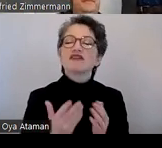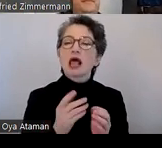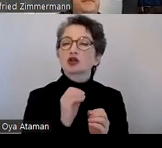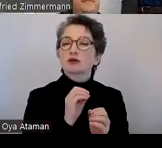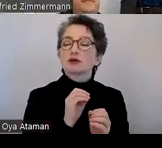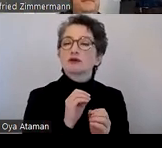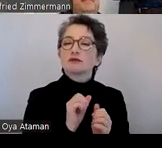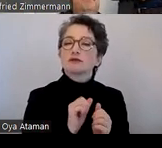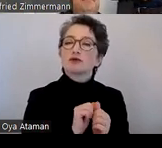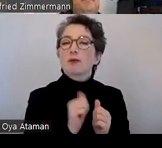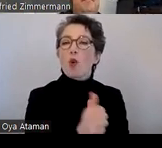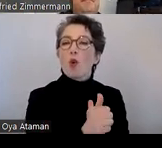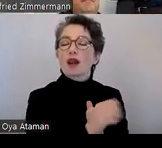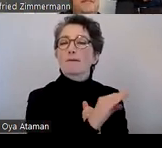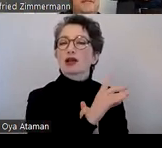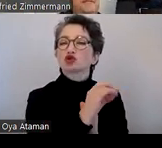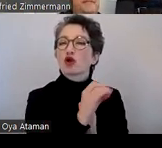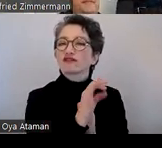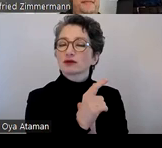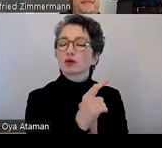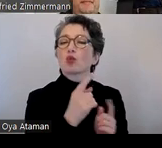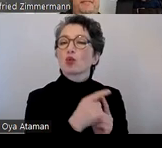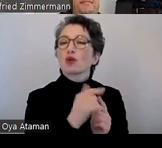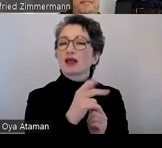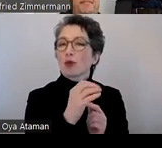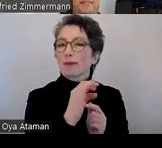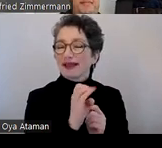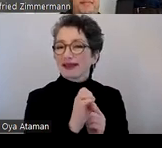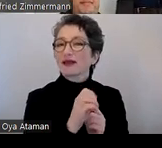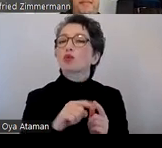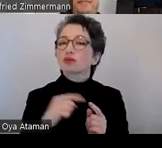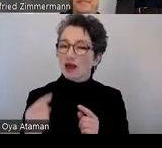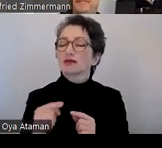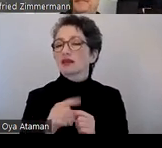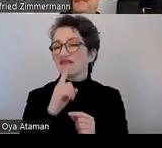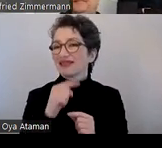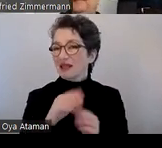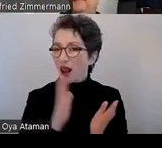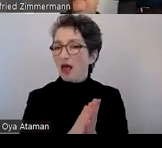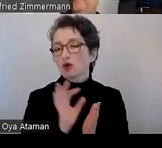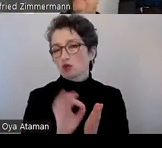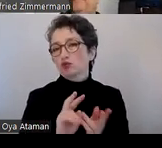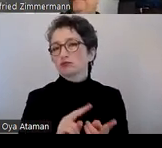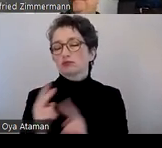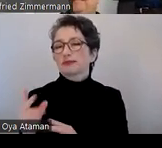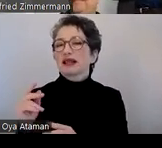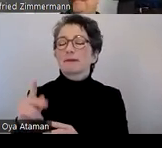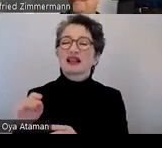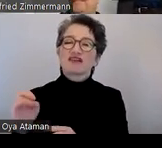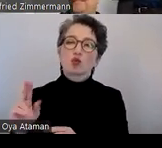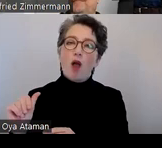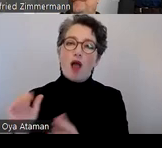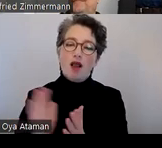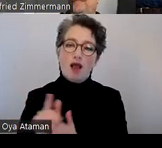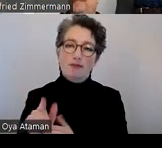als Microsoft und Adobe dann wirklich PDF erzeugen zu können das Ziel führen dass wir über mehrere